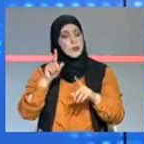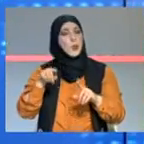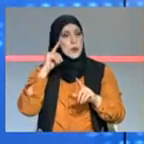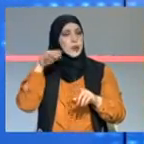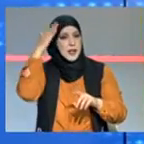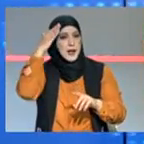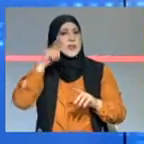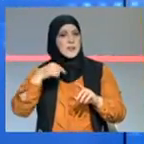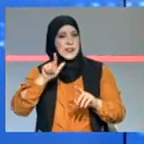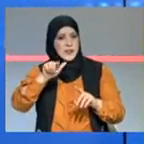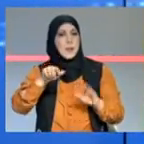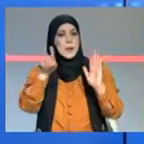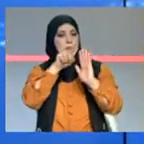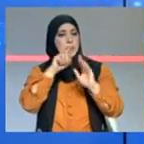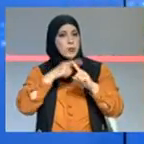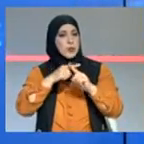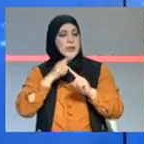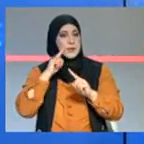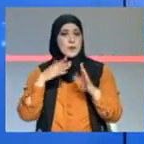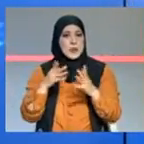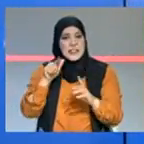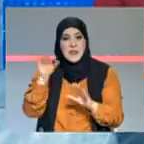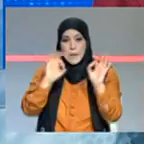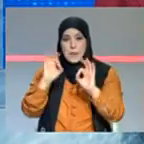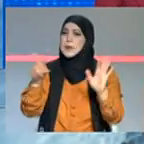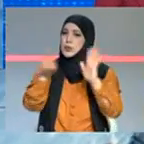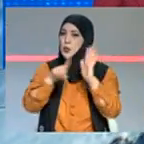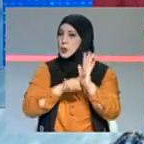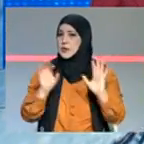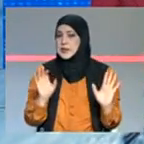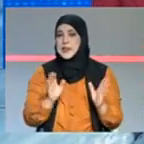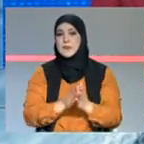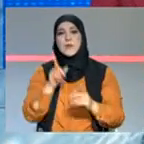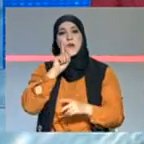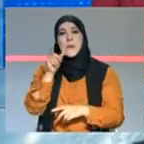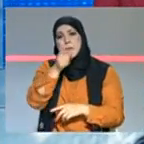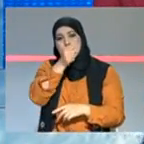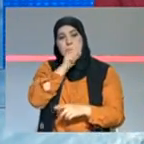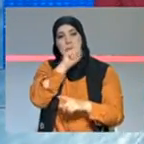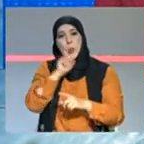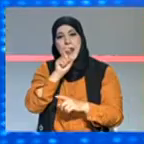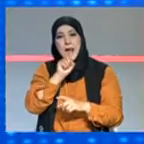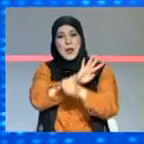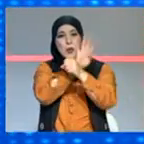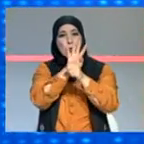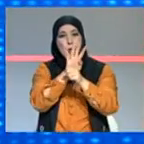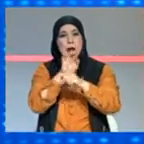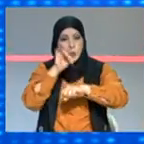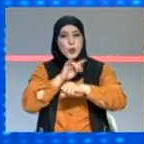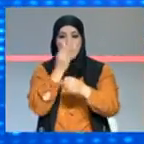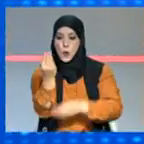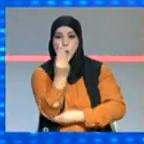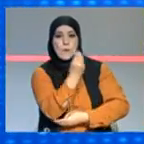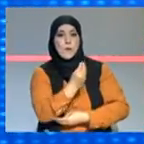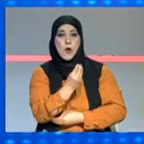كان هو موجود واللي يبدأ سلبي بشيكون سلبي بينهم وحول خطورة هذه السلالة الجديدة على الأطفال هل تم إثبات